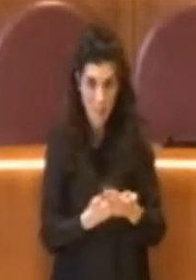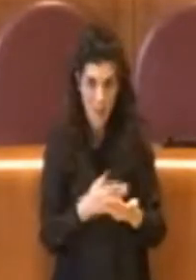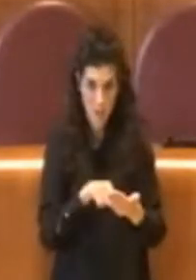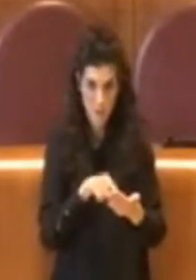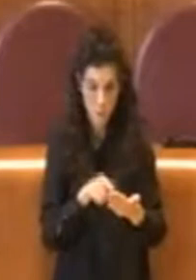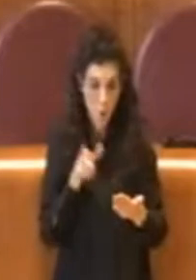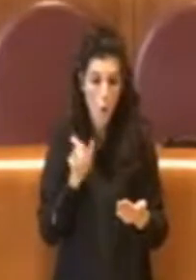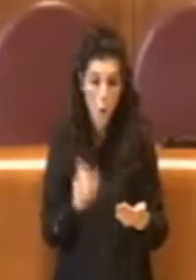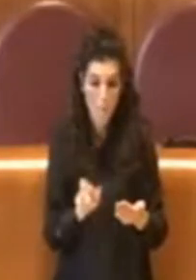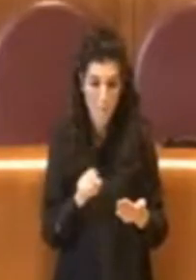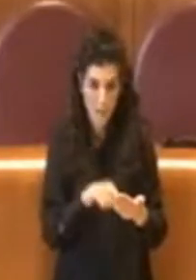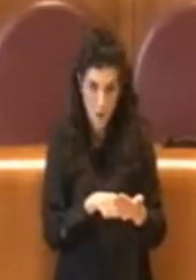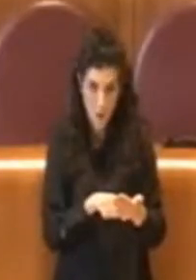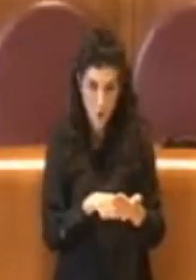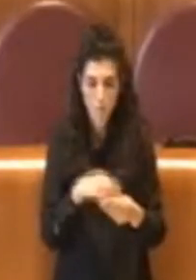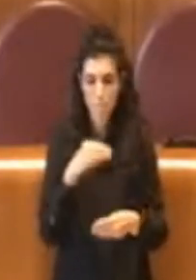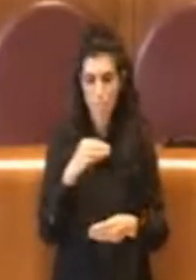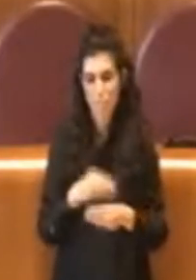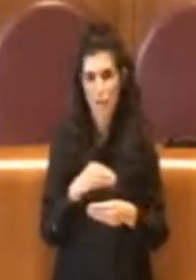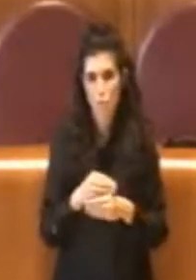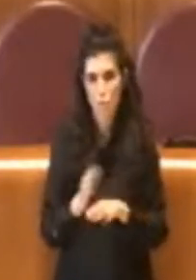Battute a parte,